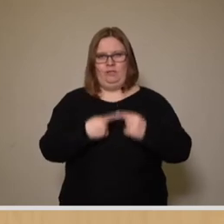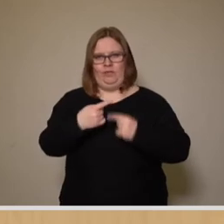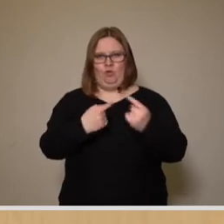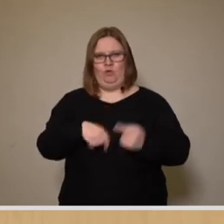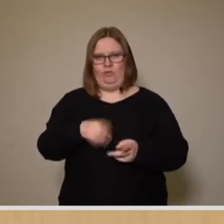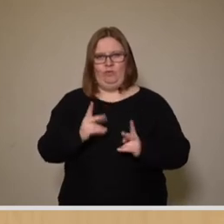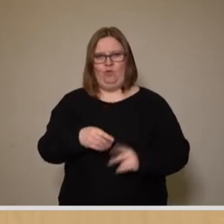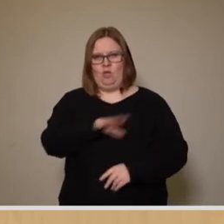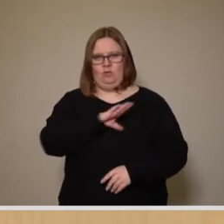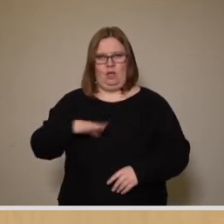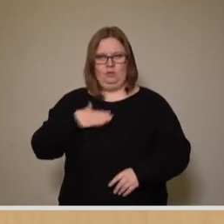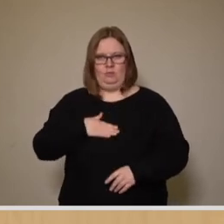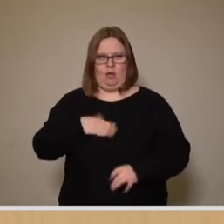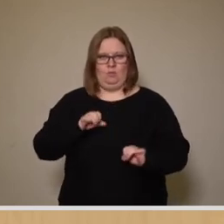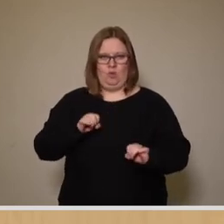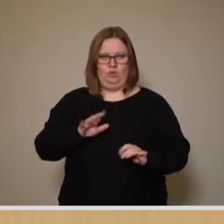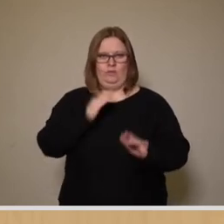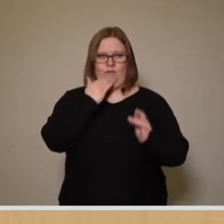Standort Sachsenbad wird.